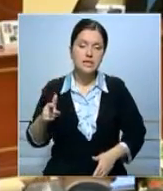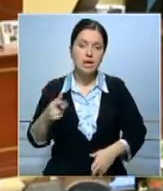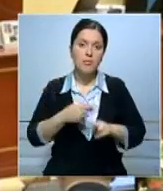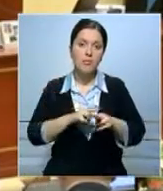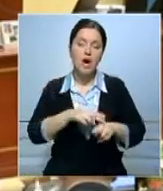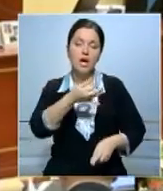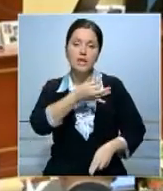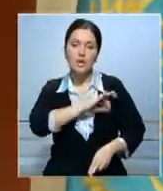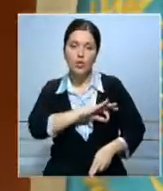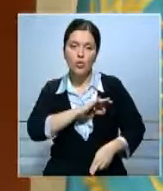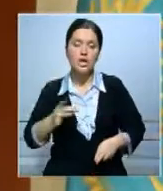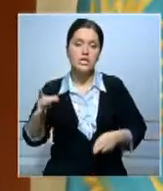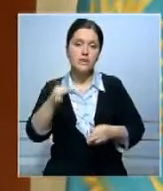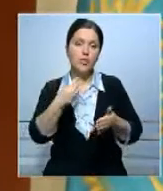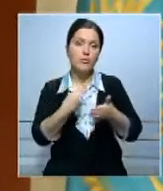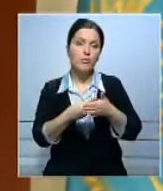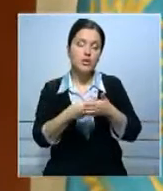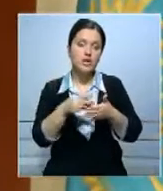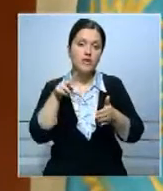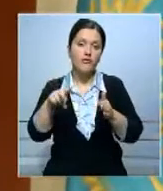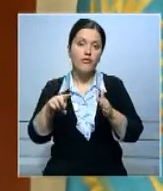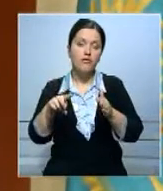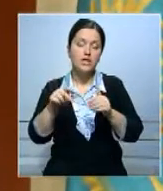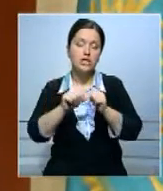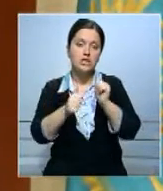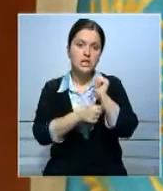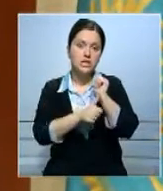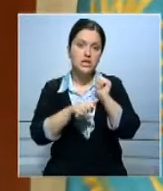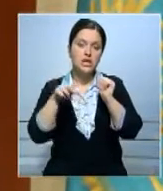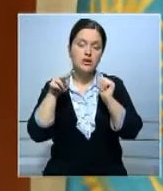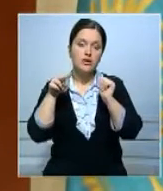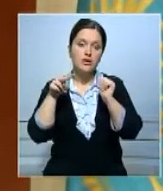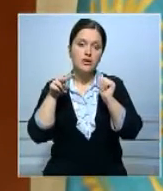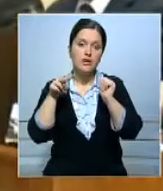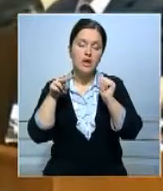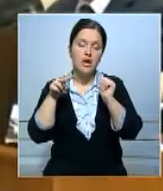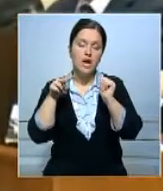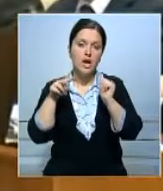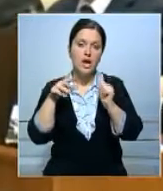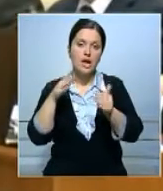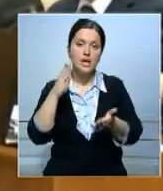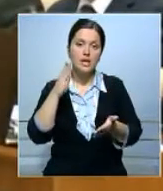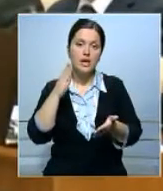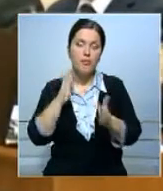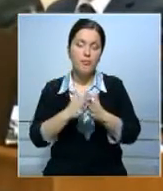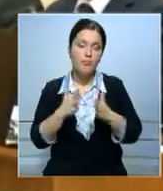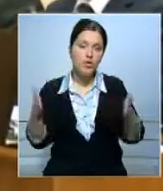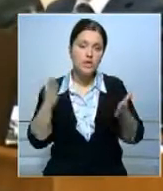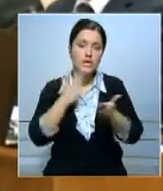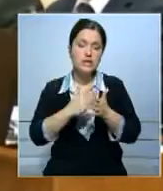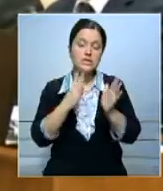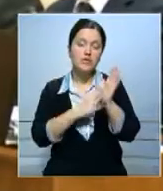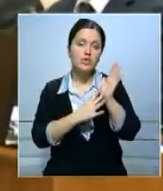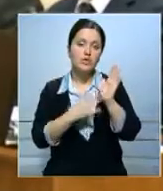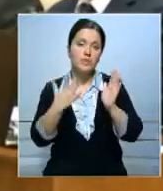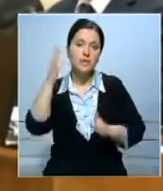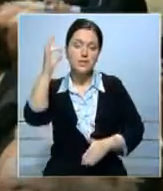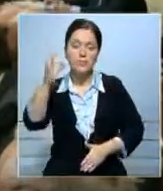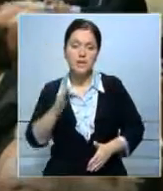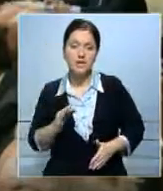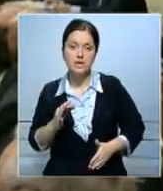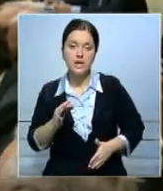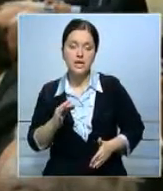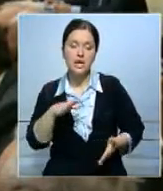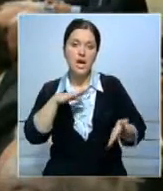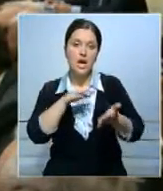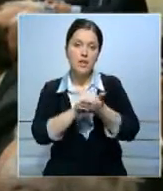в доходах республиканского бюджета на 2016 год большая часть, порядка 95% занимает